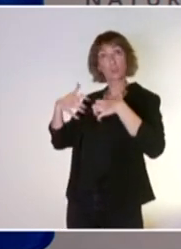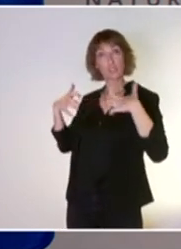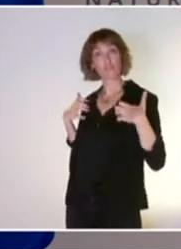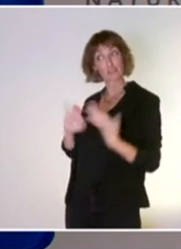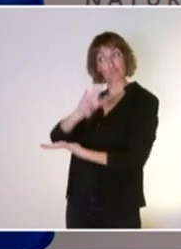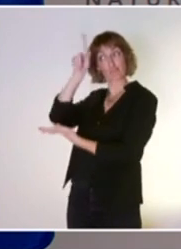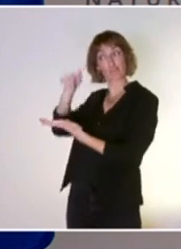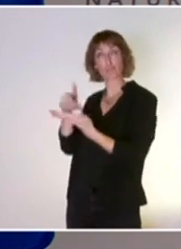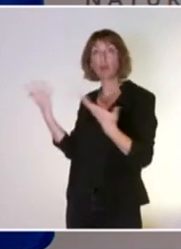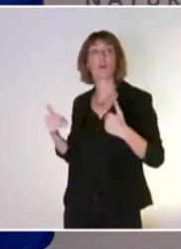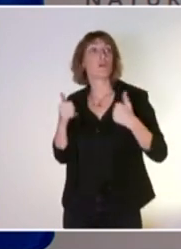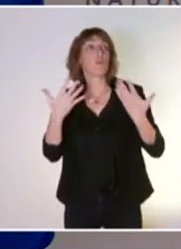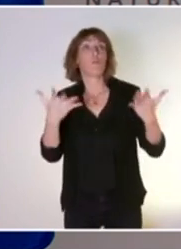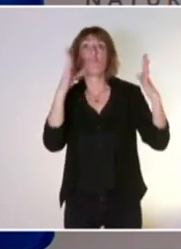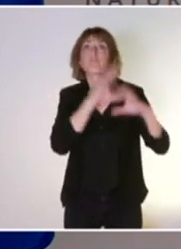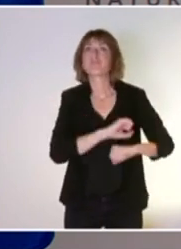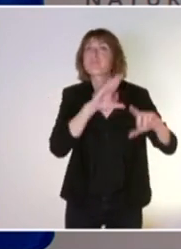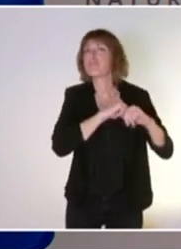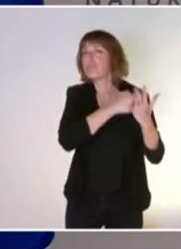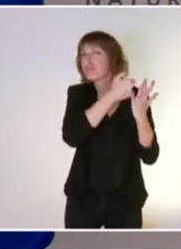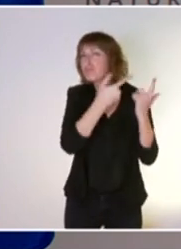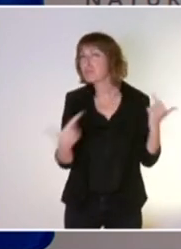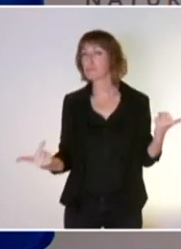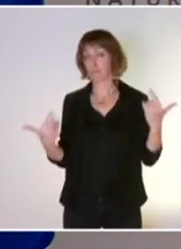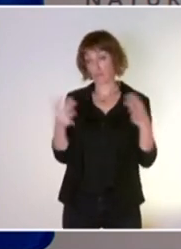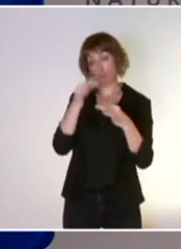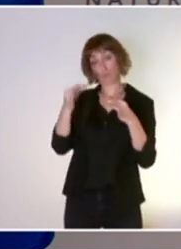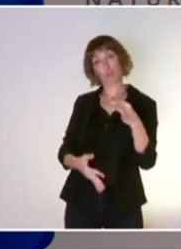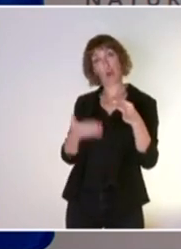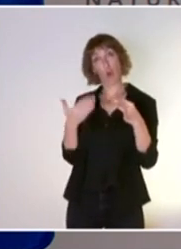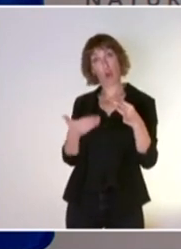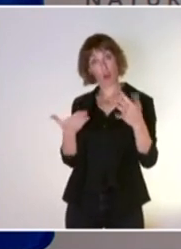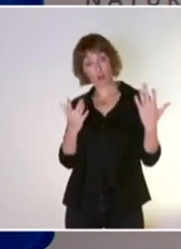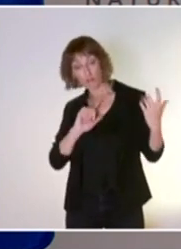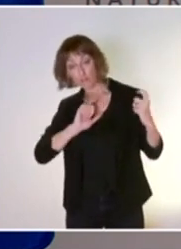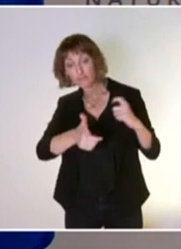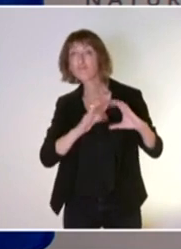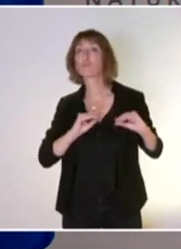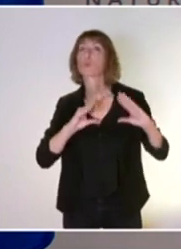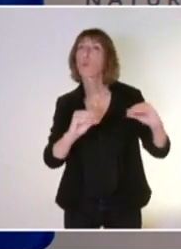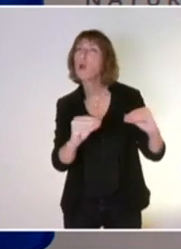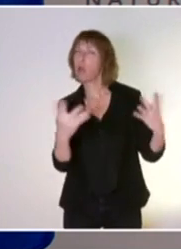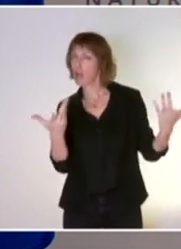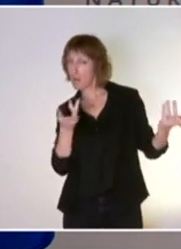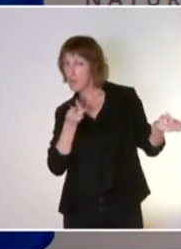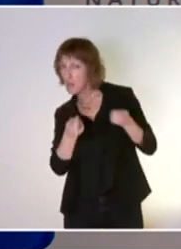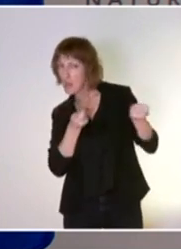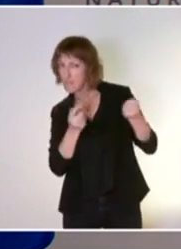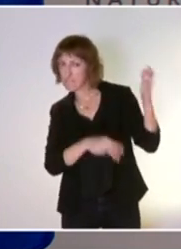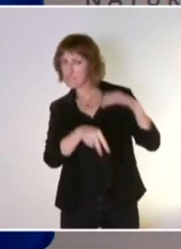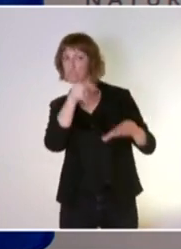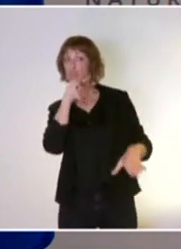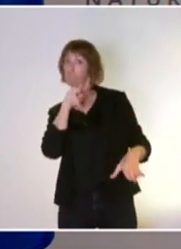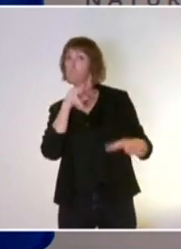'expérimenter. On a donc ce bilan qui est, dans sa mise en œuvre et dans ce format, dans cette gouvernance, vraiment